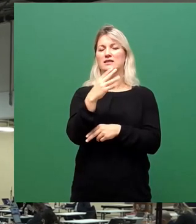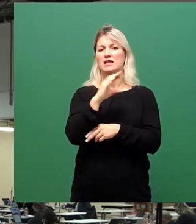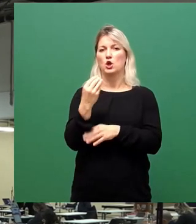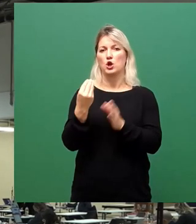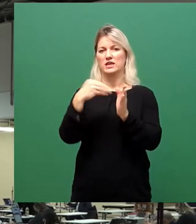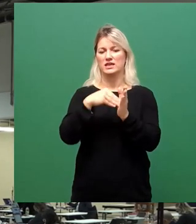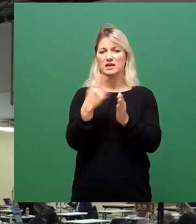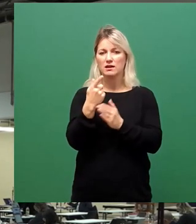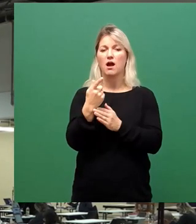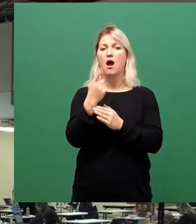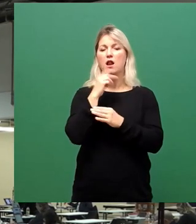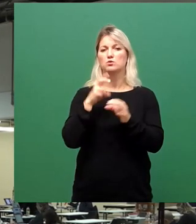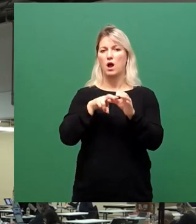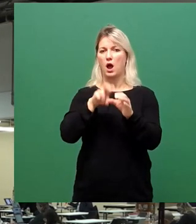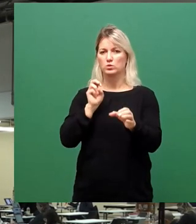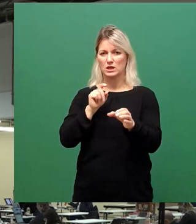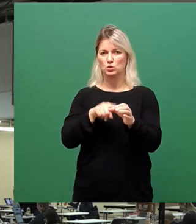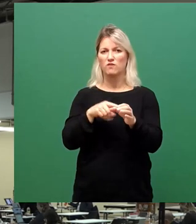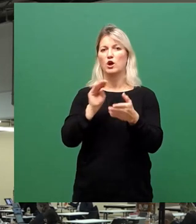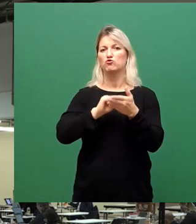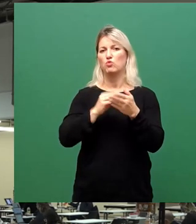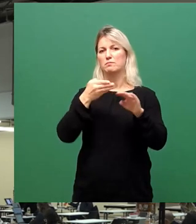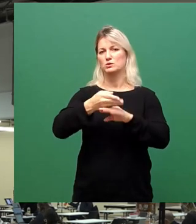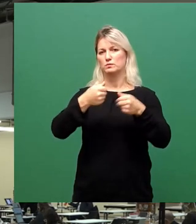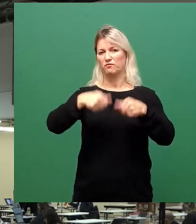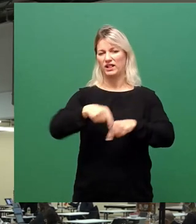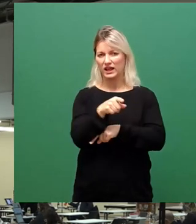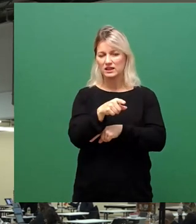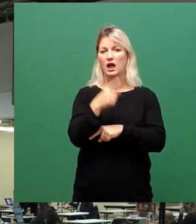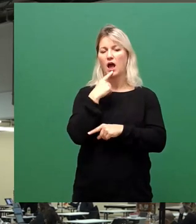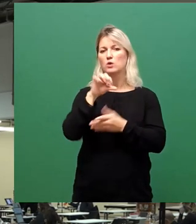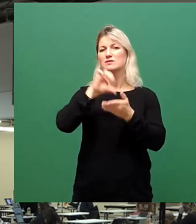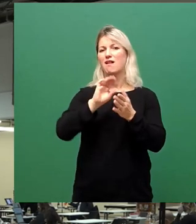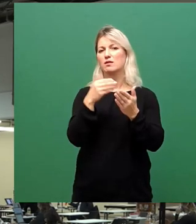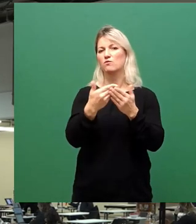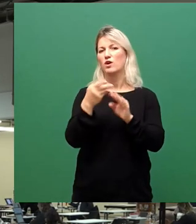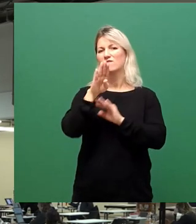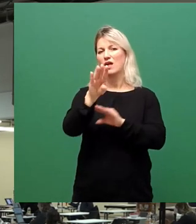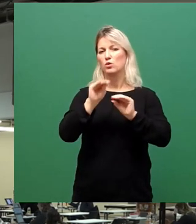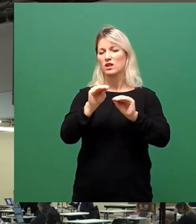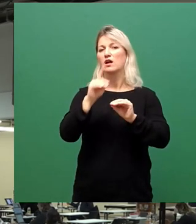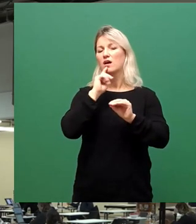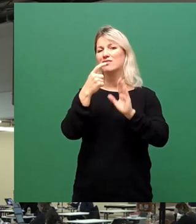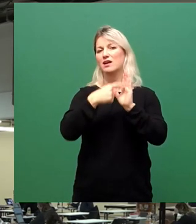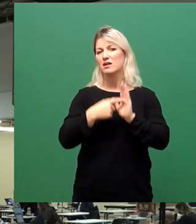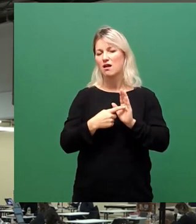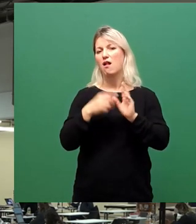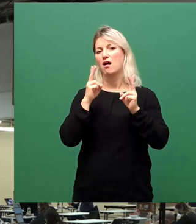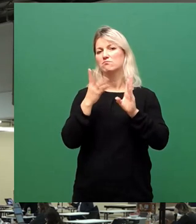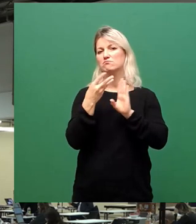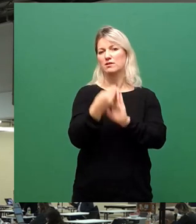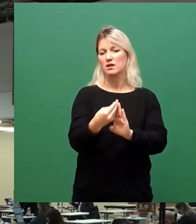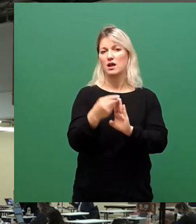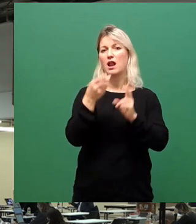Aussetzung der Schulbesuchspflicht auch ein zentrales Angebot für Fernunterricht im Forum für digitale Lernen vorzuhalten, das die Klassenlehrerinnen und Lehrer nicht zusätzlich